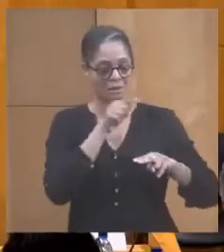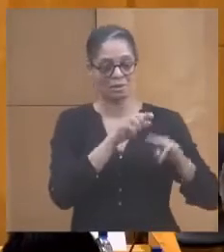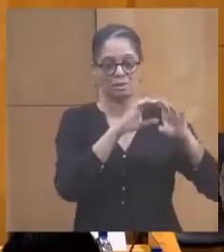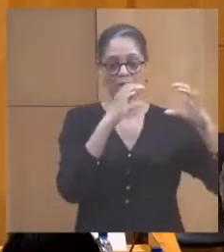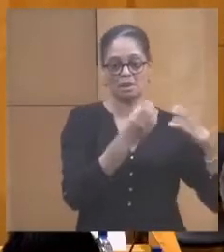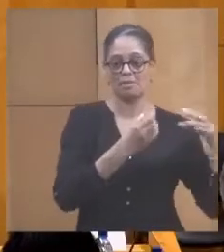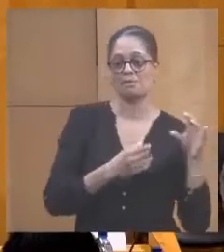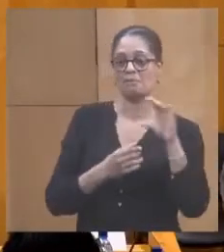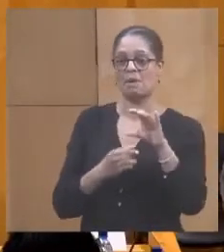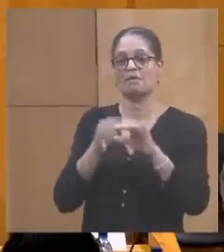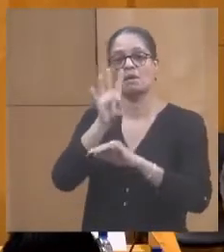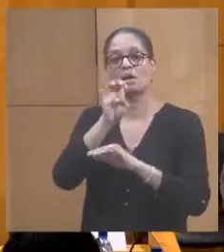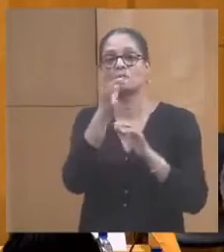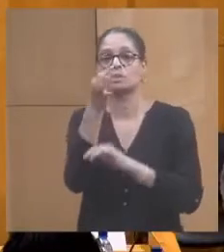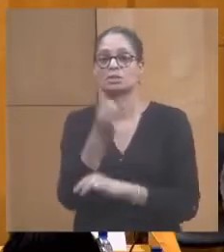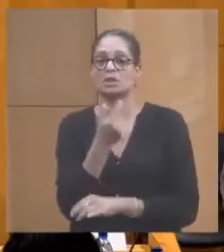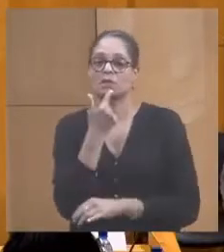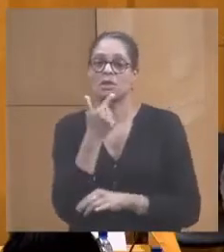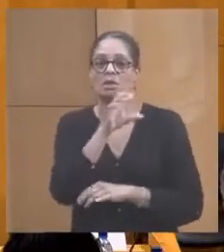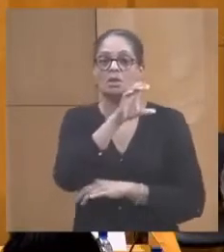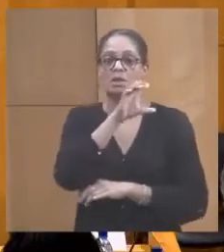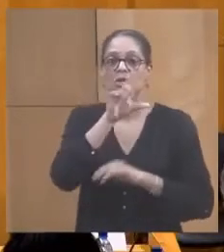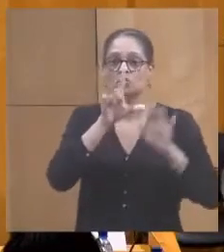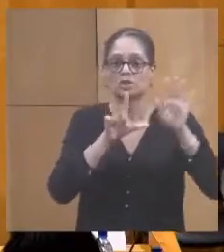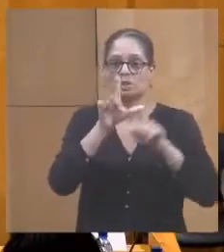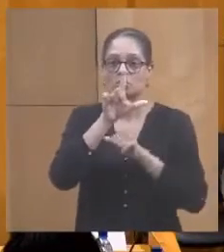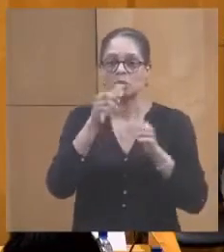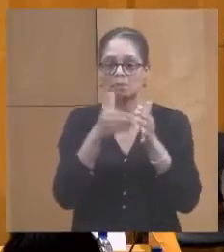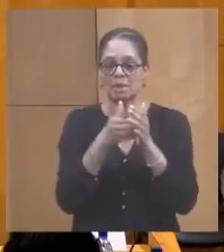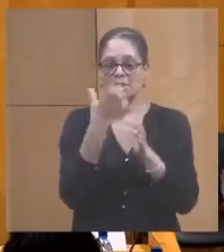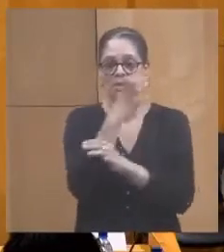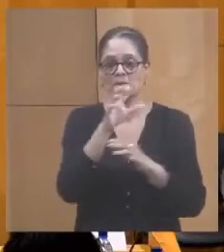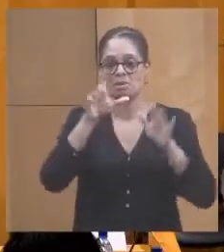la CTM, c'est 40%, 72 507.